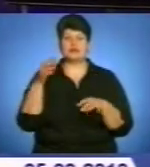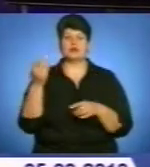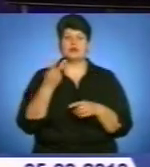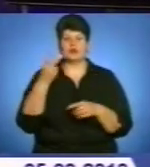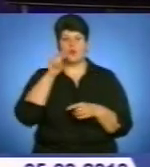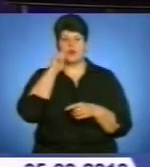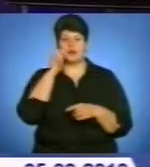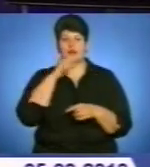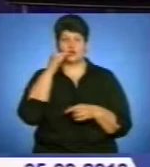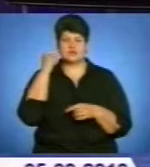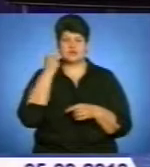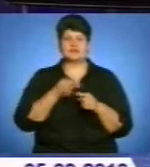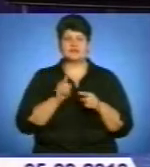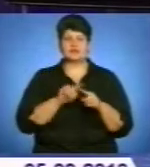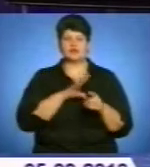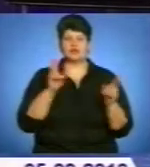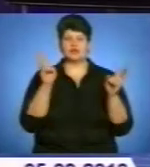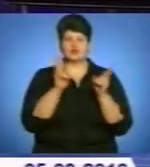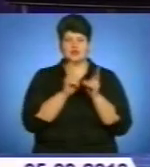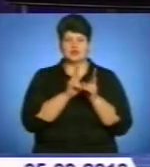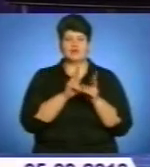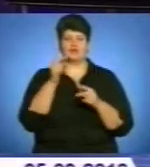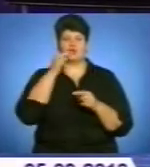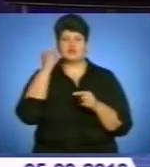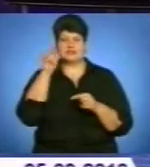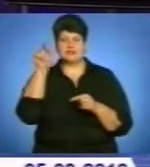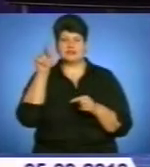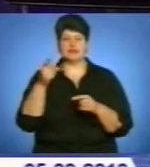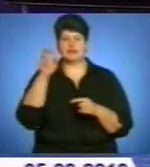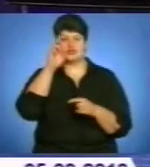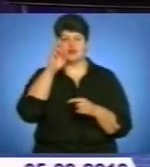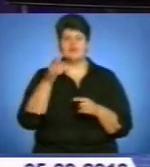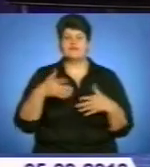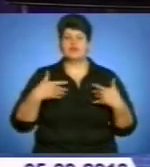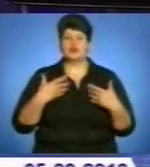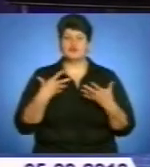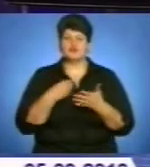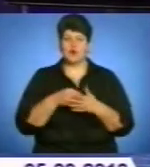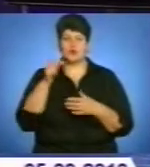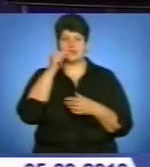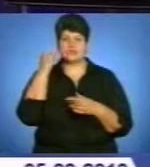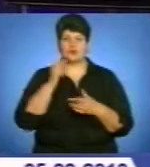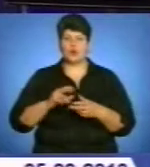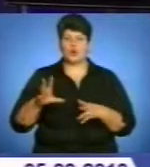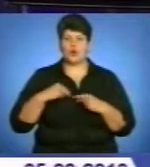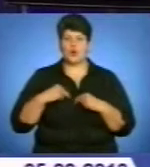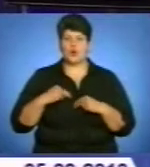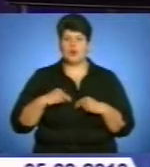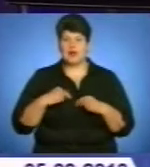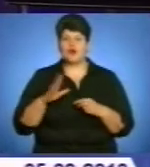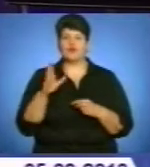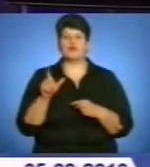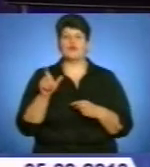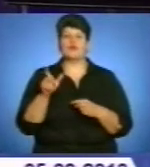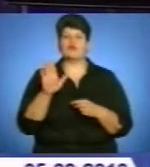Їхня зустріч відбулася у резиденції очільника російської держави. Вітаючи свого російського колегу, Віктор Янукович наголосив на